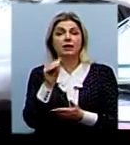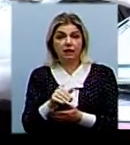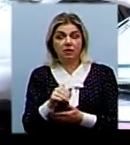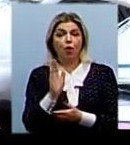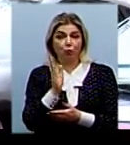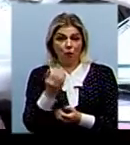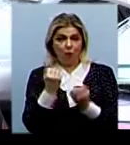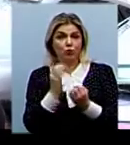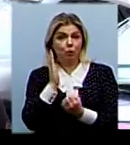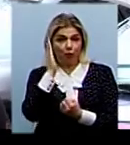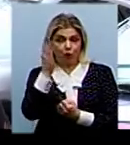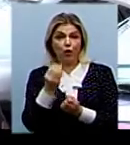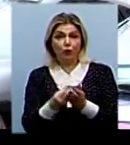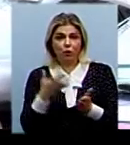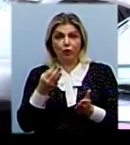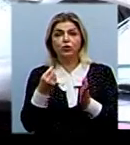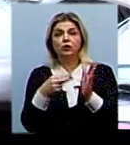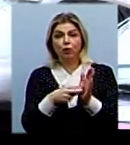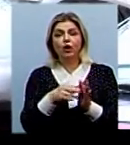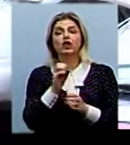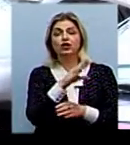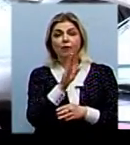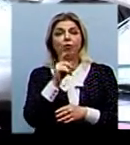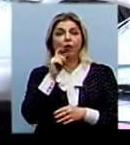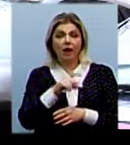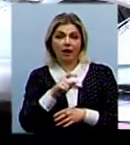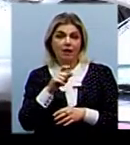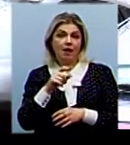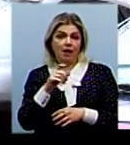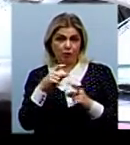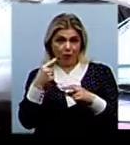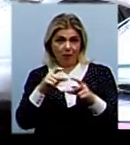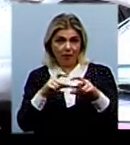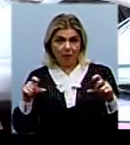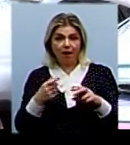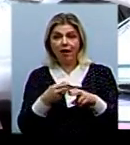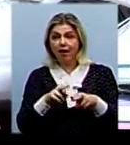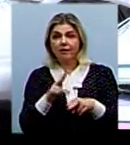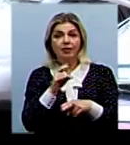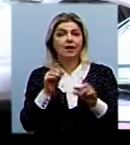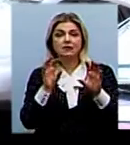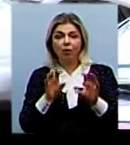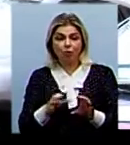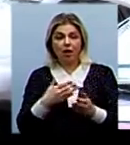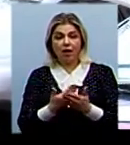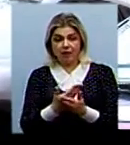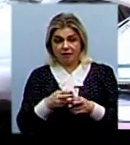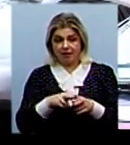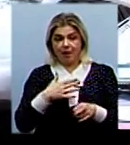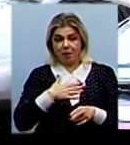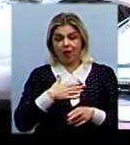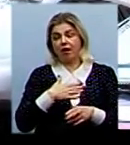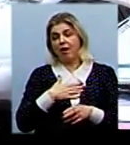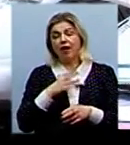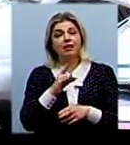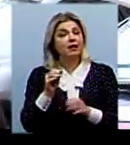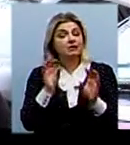дорожче коштувати, ніж він є в Україні на таких же українських номерах. Тобто це не закон. Знову таки, це моя особиста думка – це не закон.